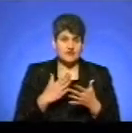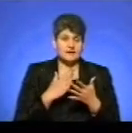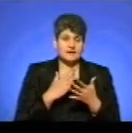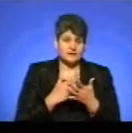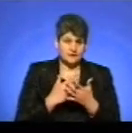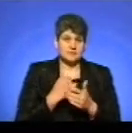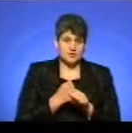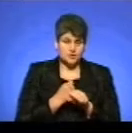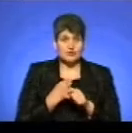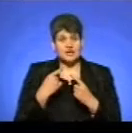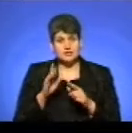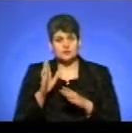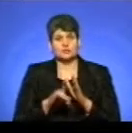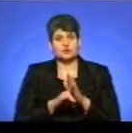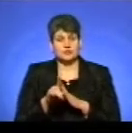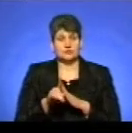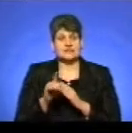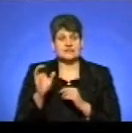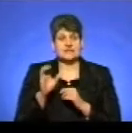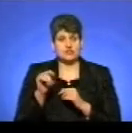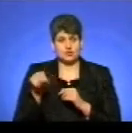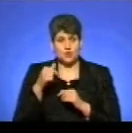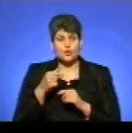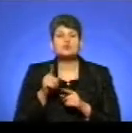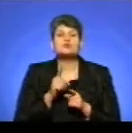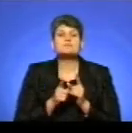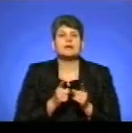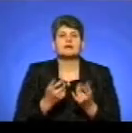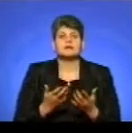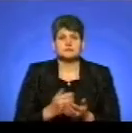будуть діяти вже січня цього року. Розкажіть про них. Що змінилось?